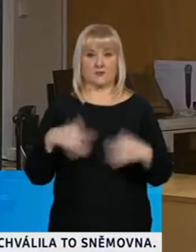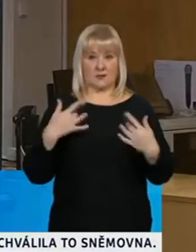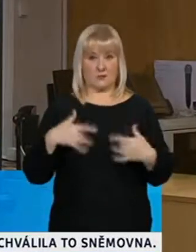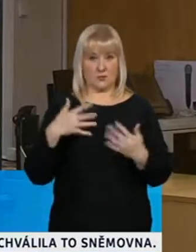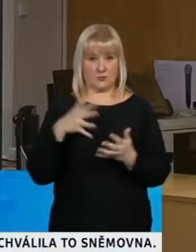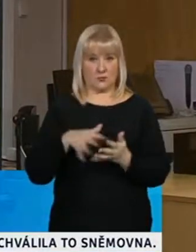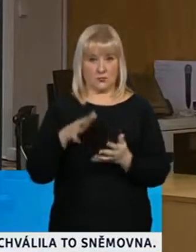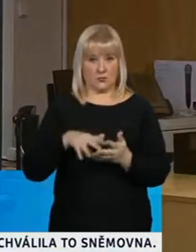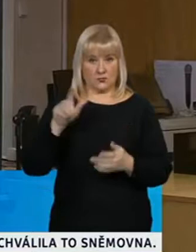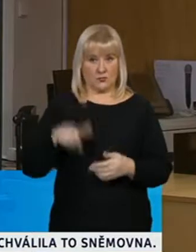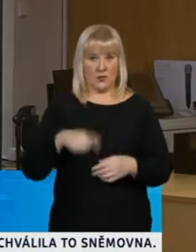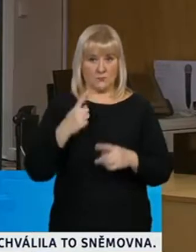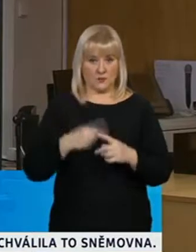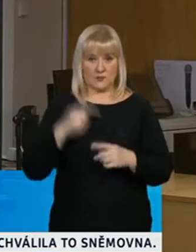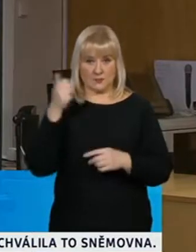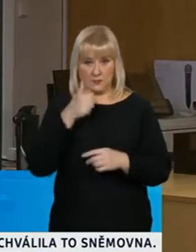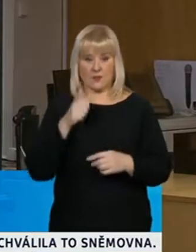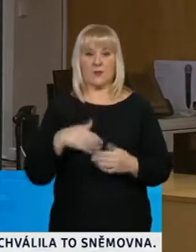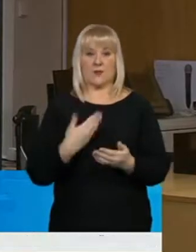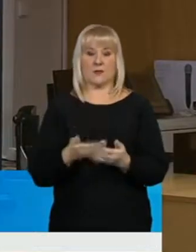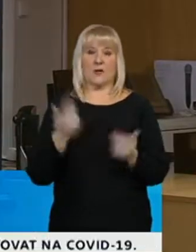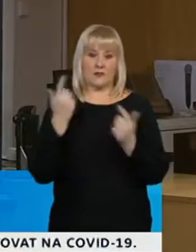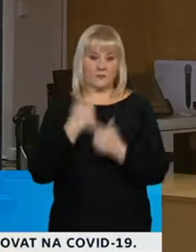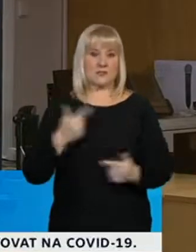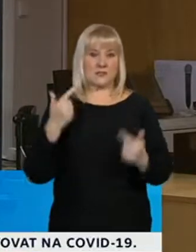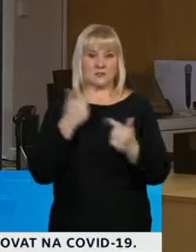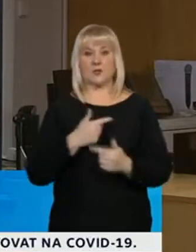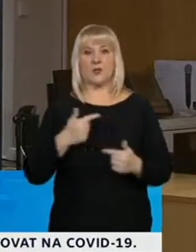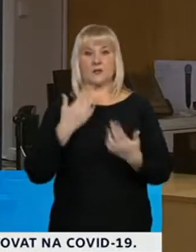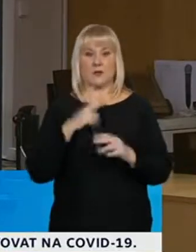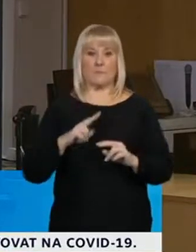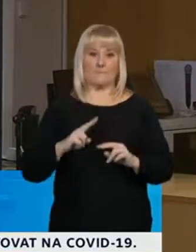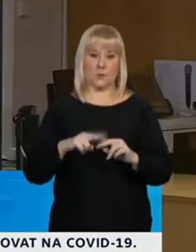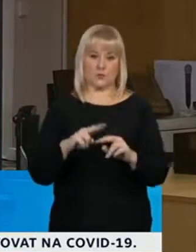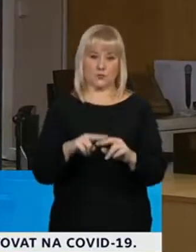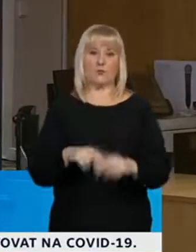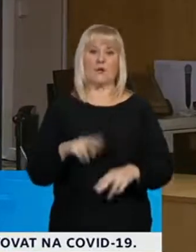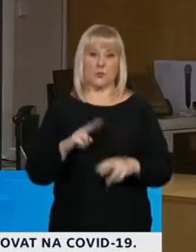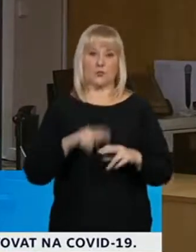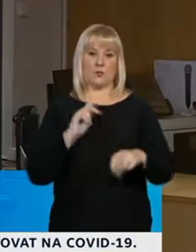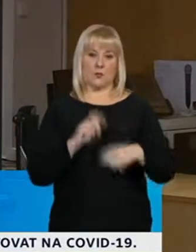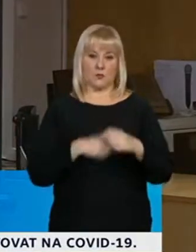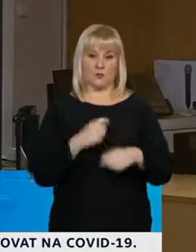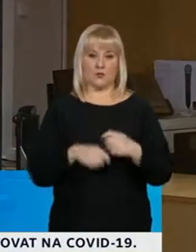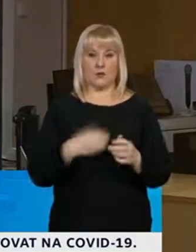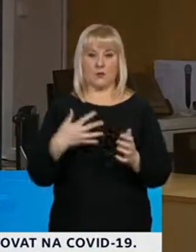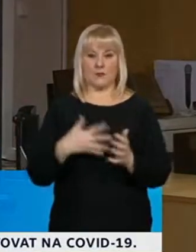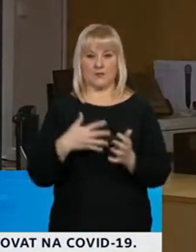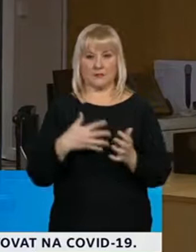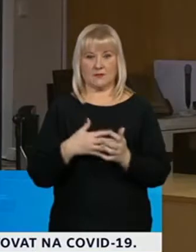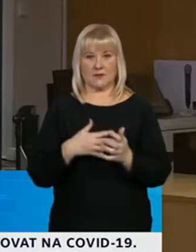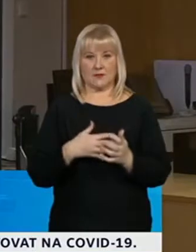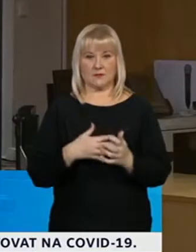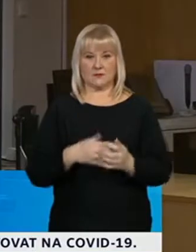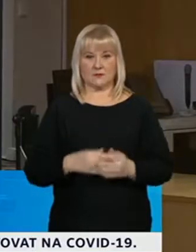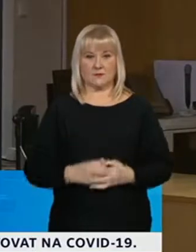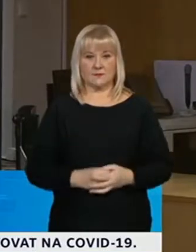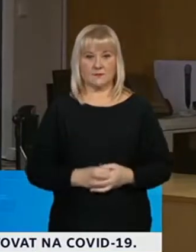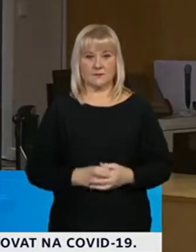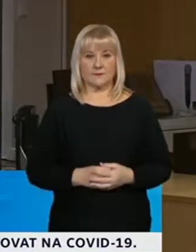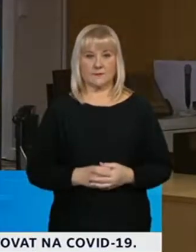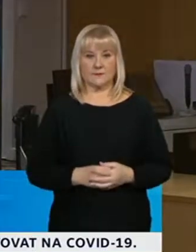vaše úsobní údaje a vysvětlí vám průběh odběr. Poté provede samotný odběr, který je podobný prývnem PCR testu.